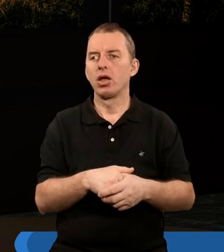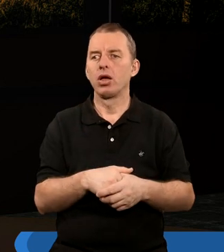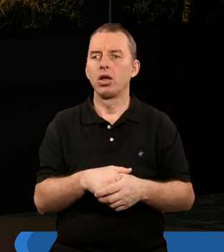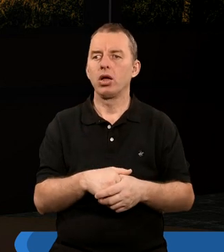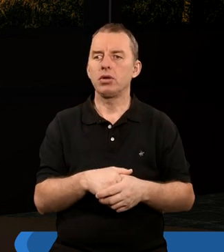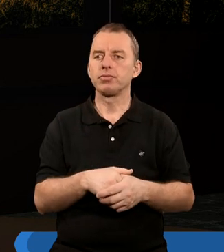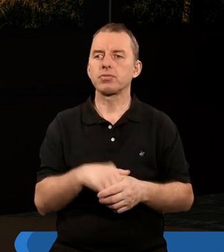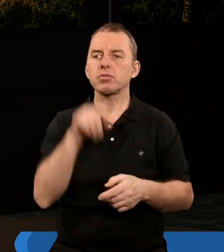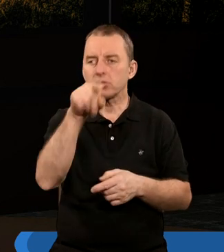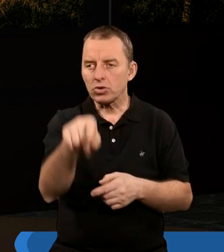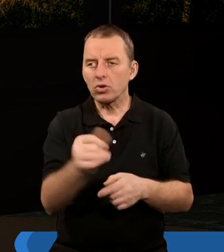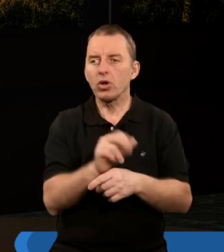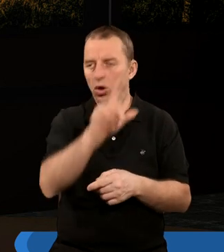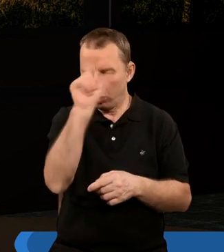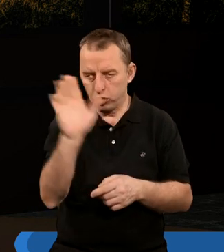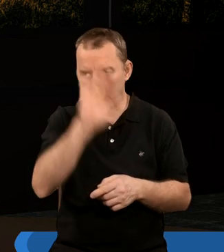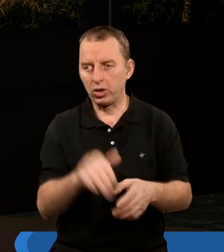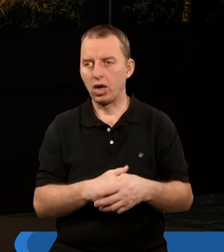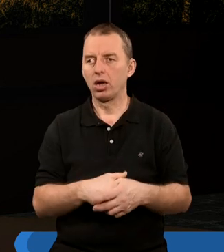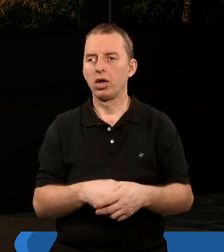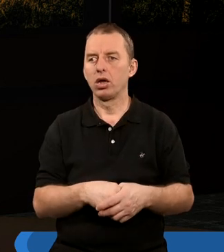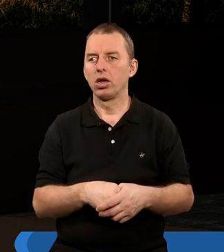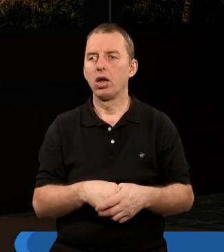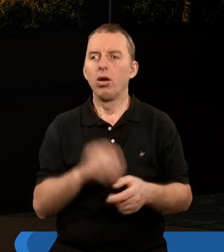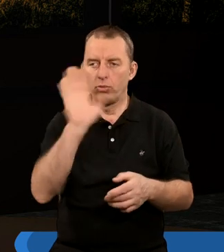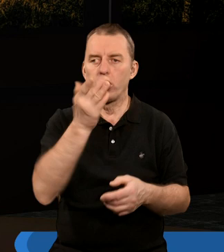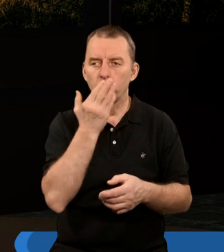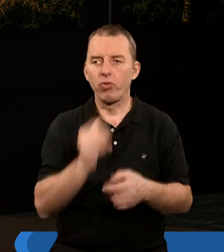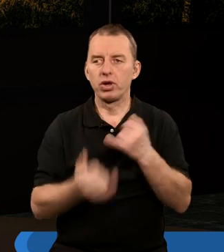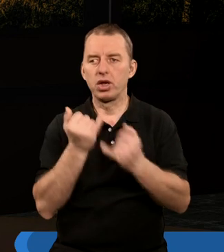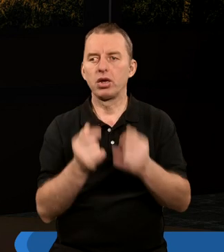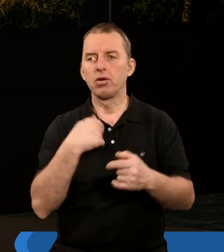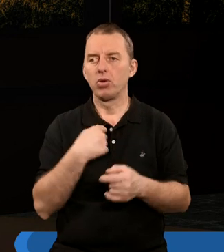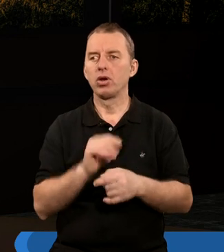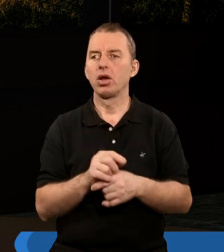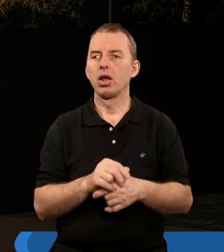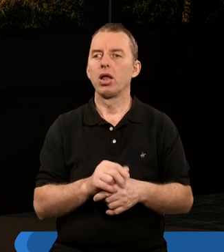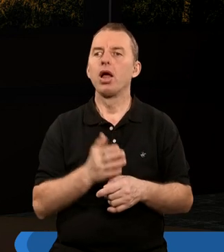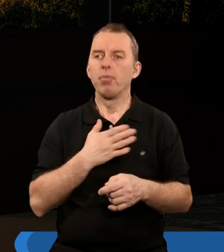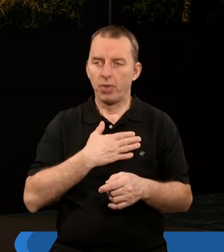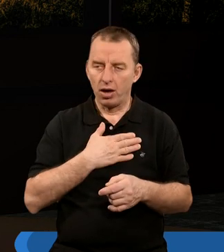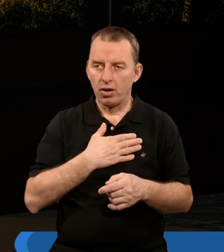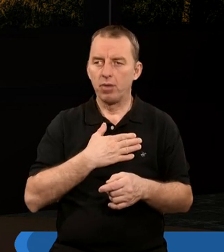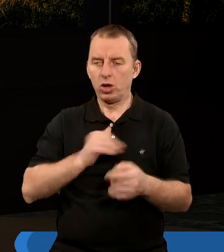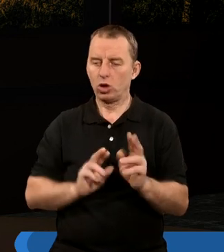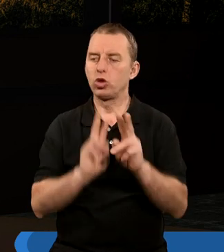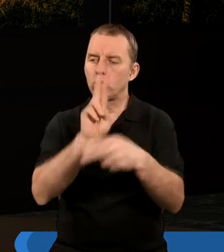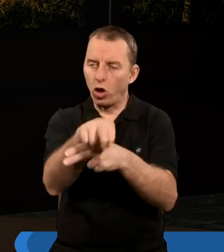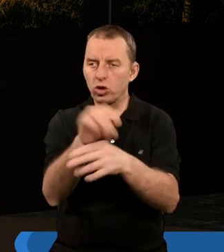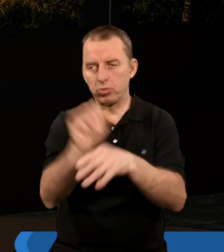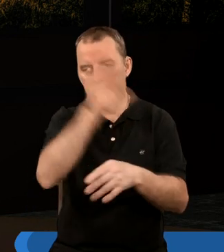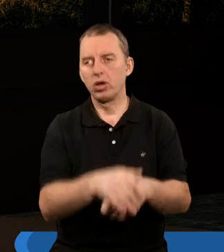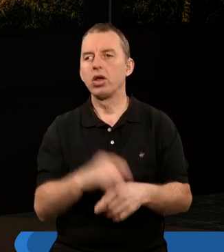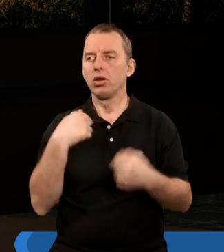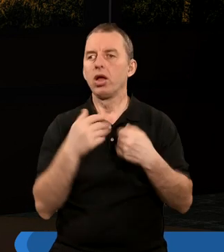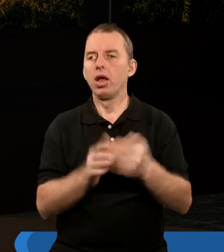chociaż sąd zaczyna się od ludu Bożego, to Pan Bóg mówi też z drugiej strony, mamy dostęp do Niego i On